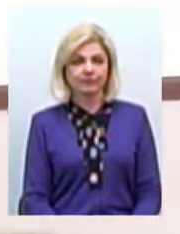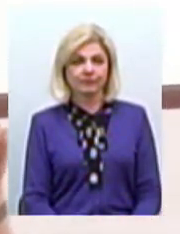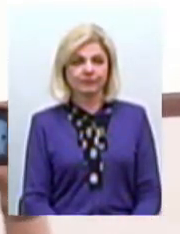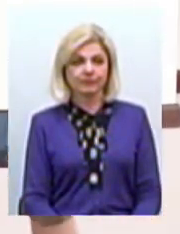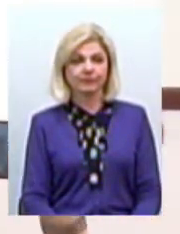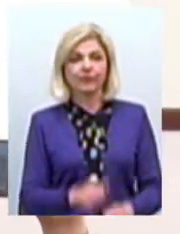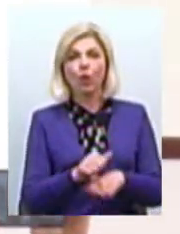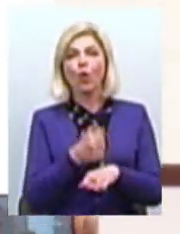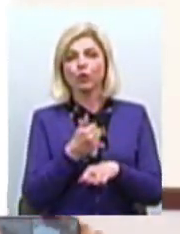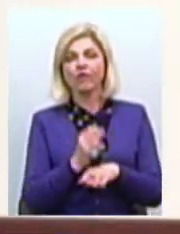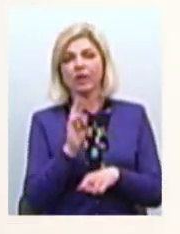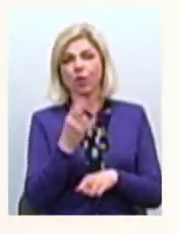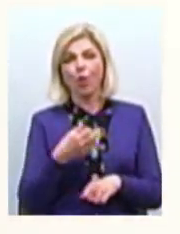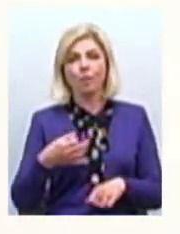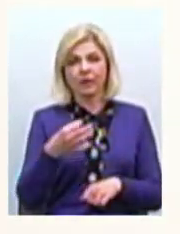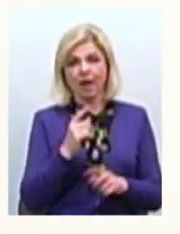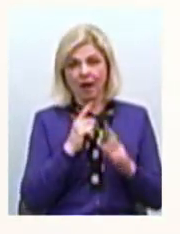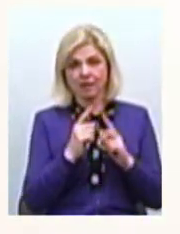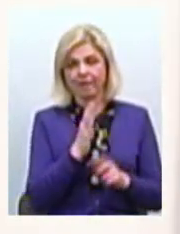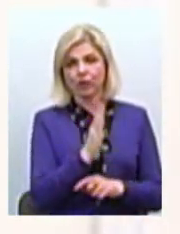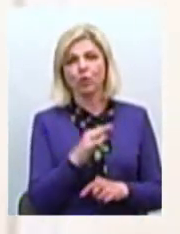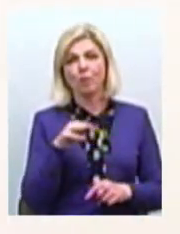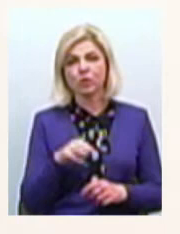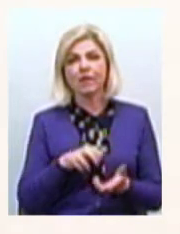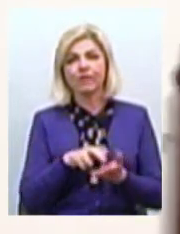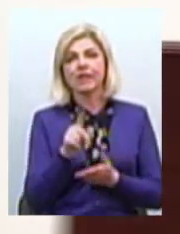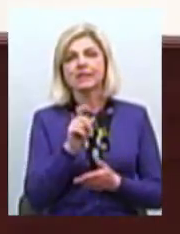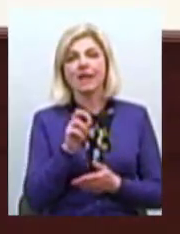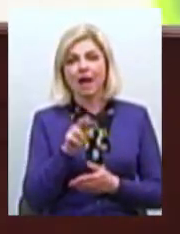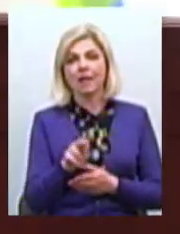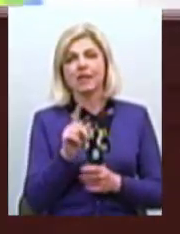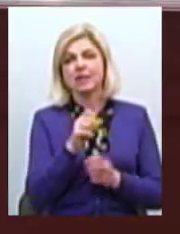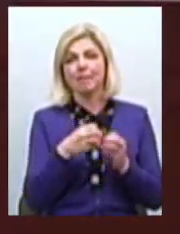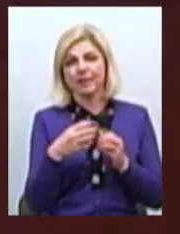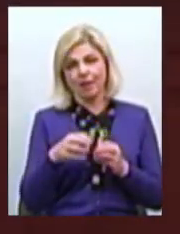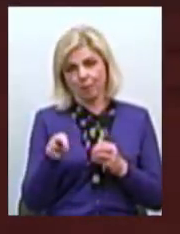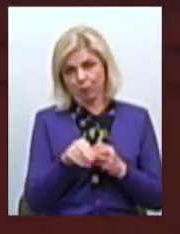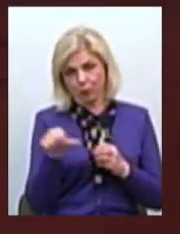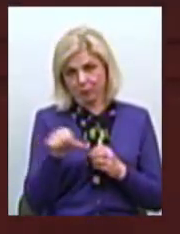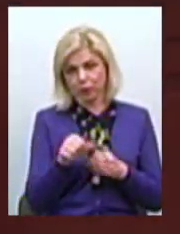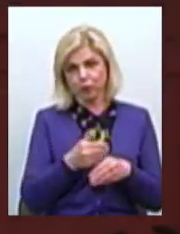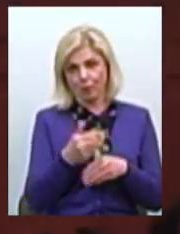Голова Миколаївської обласної ради Вікторія Москаленко Увішував до сесійної зали із 15-хвилинним запізненням